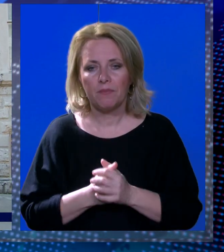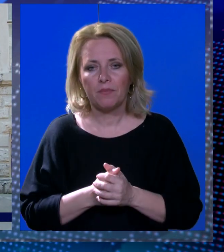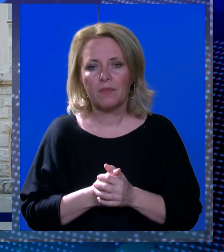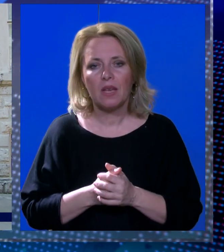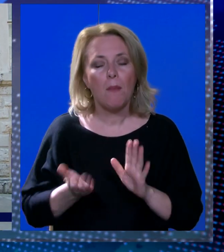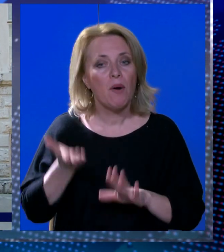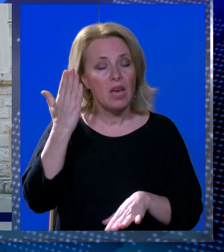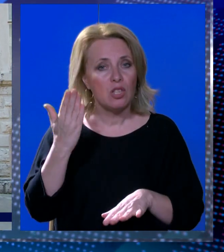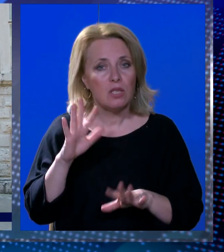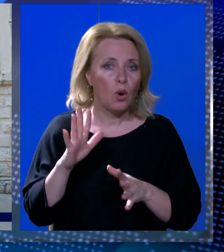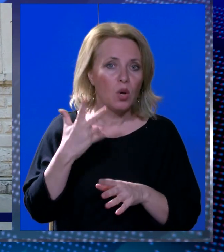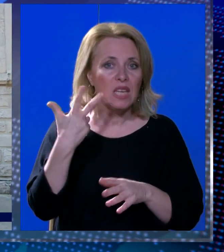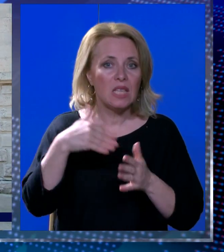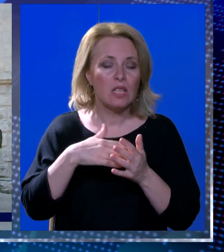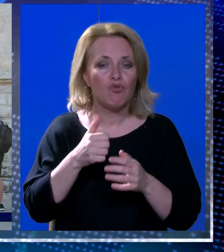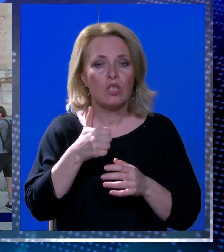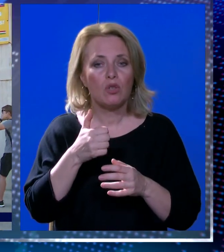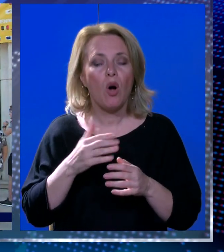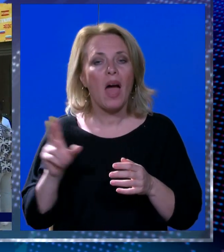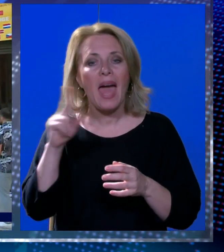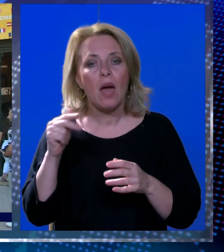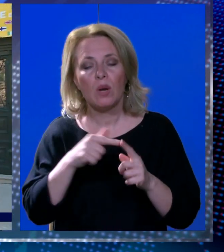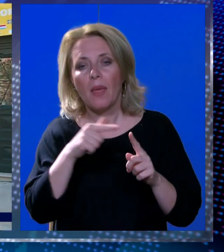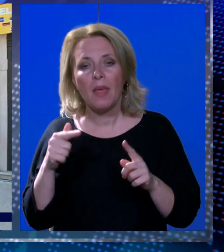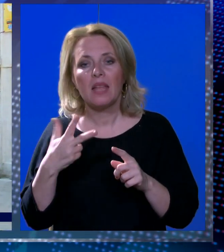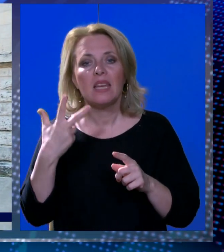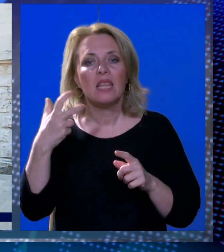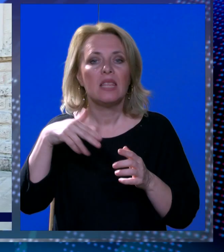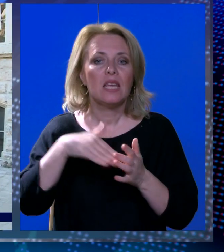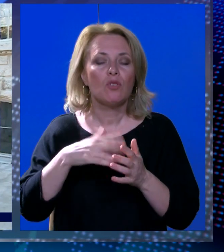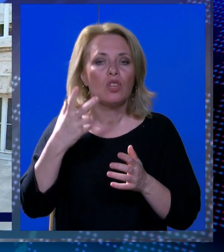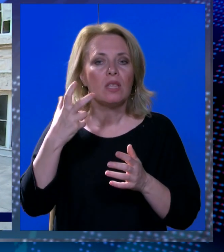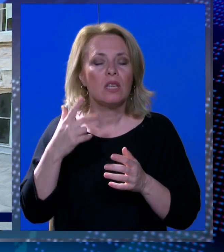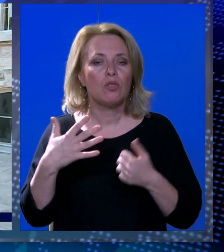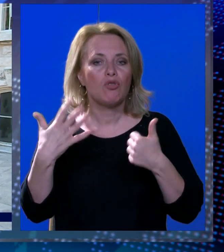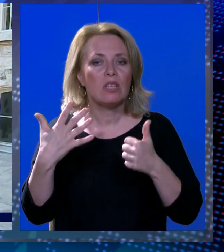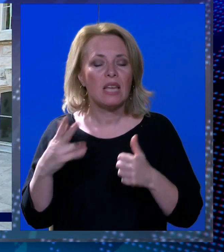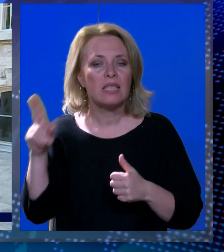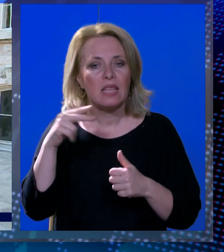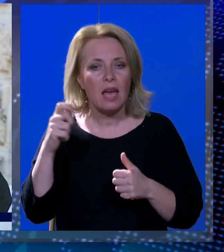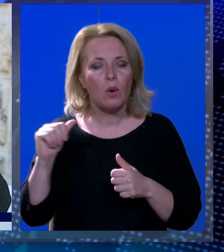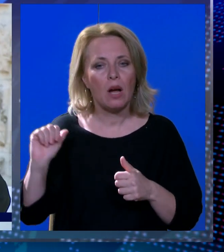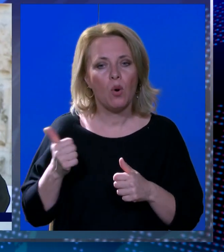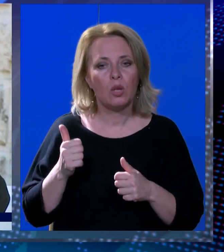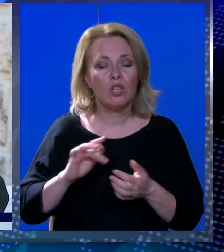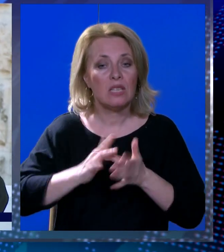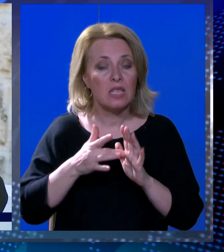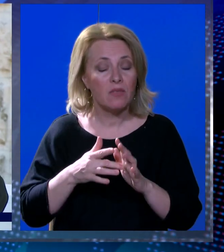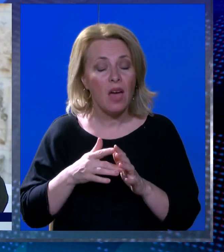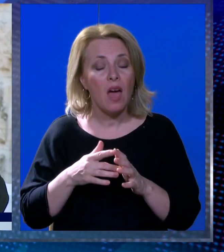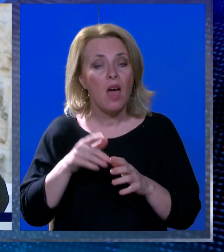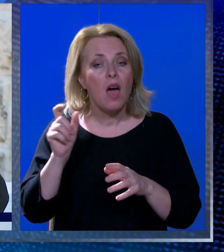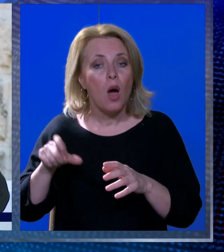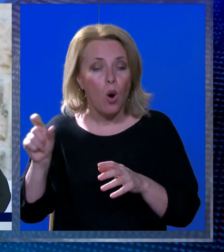olakšici roditelja povećava se s oko 3100 eura na 3360 eura godišnje. Za sve one